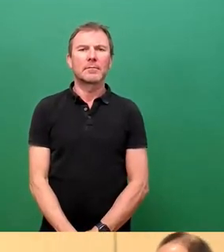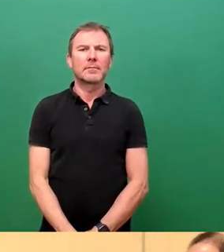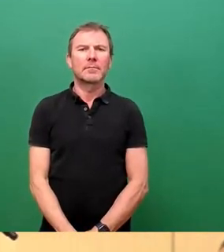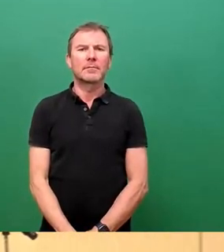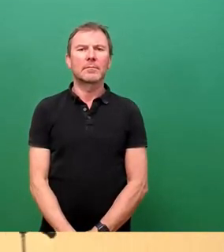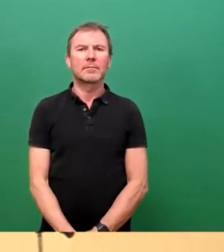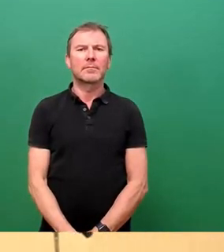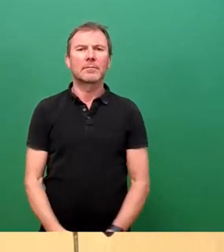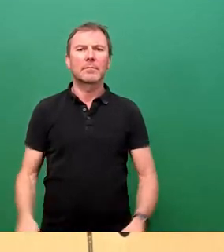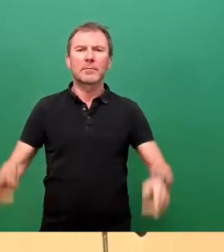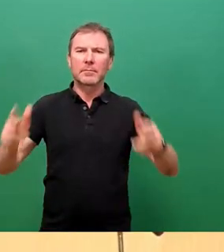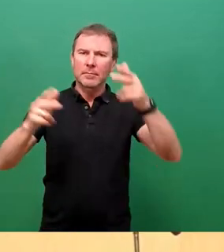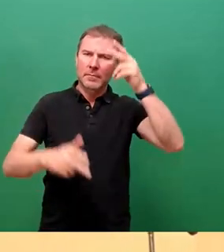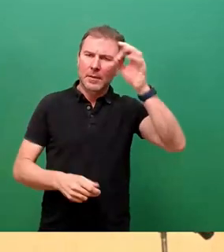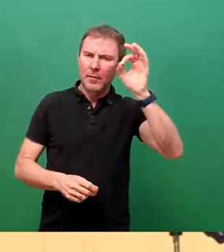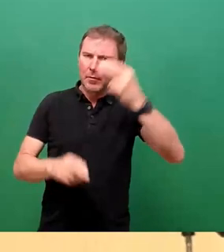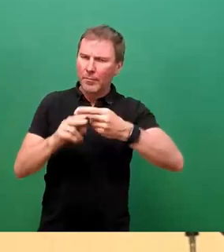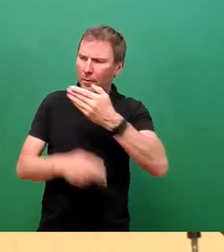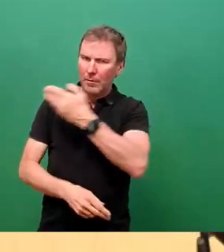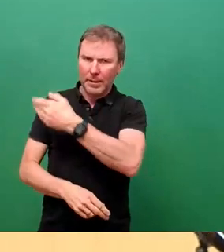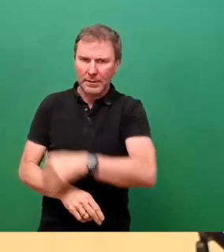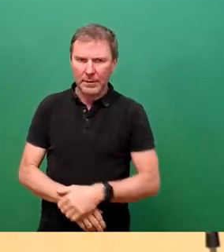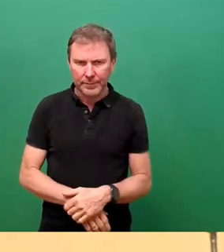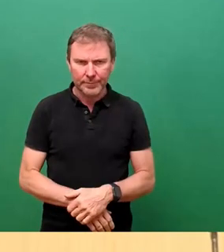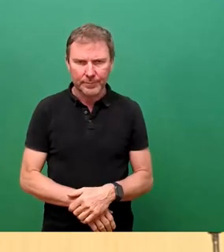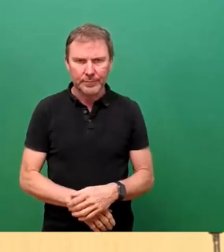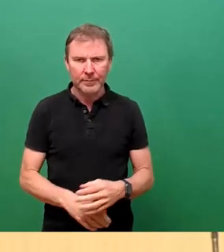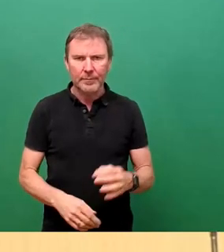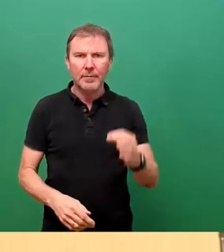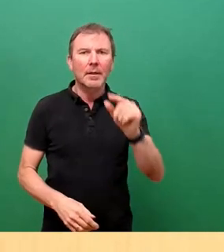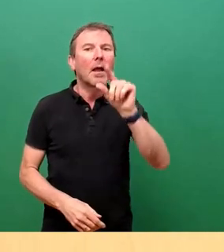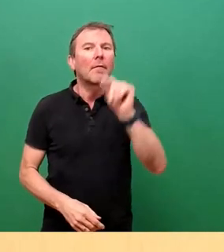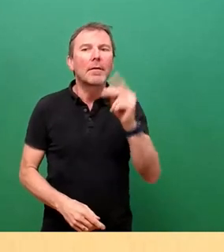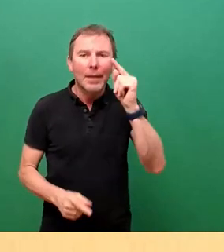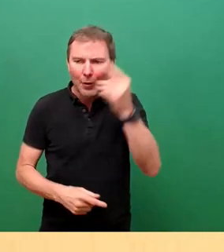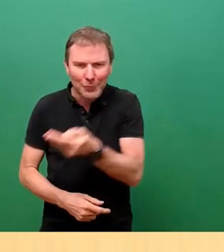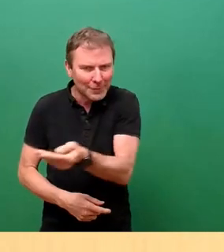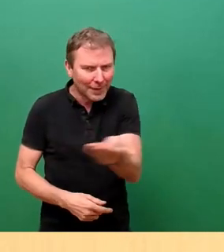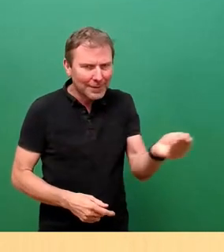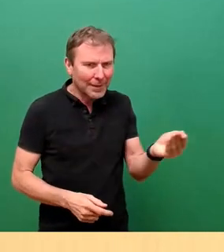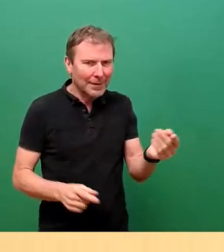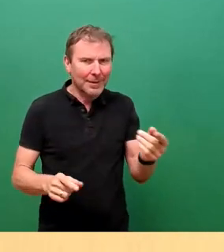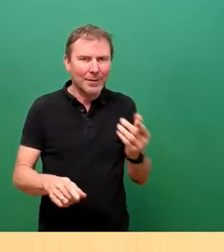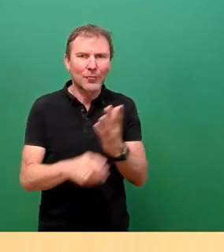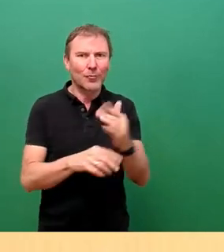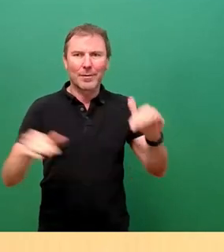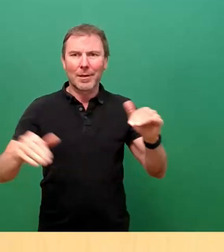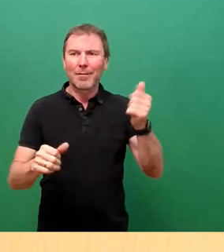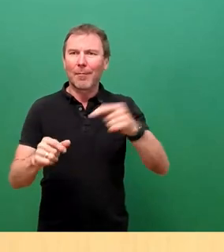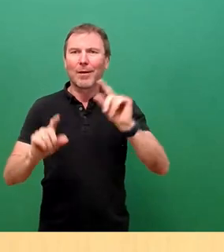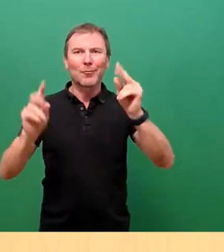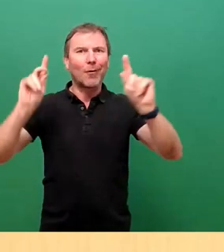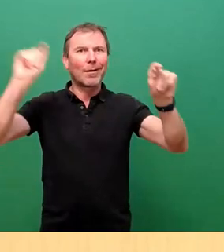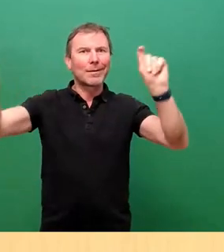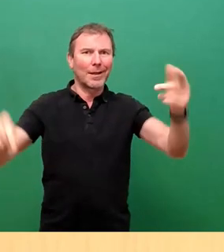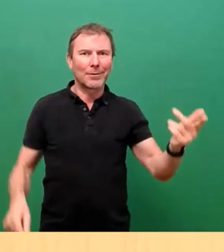Sehr geehrter Herr Oberbürgermeister, sehr geehrte wenige Stadträte und Stadträtinnen, die hier schon anwesend sind, ganz entgegen